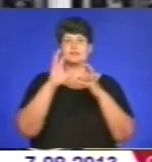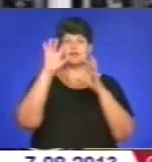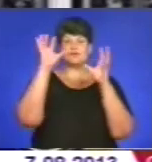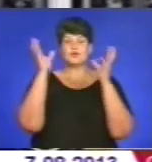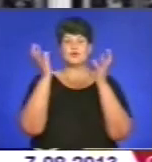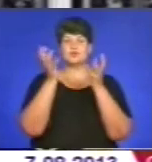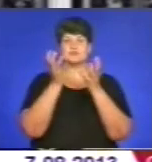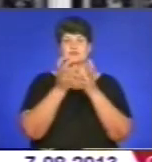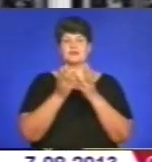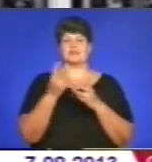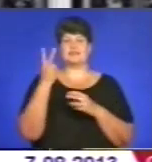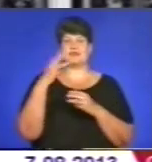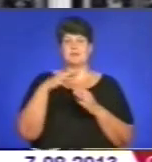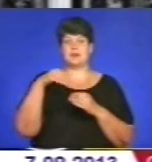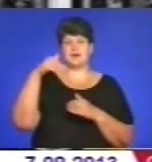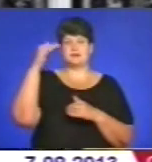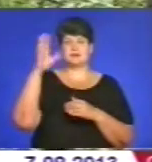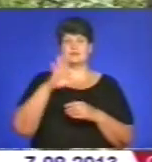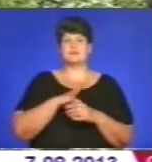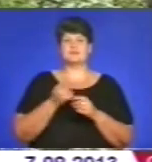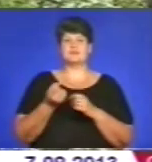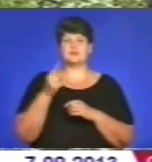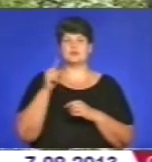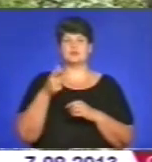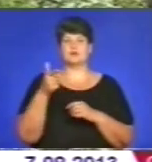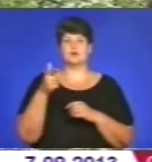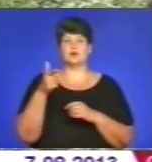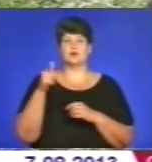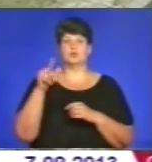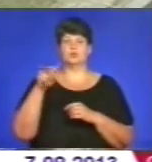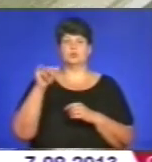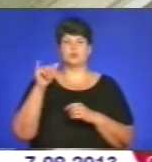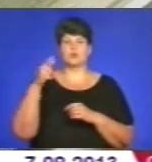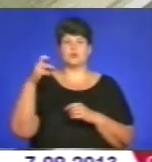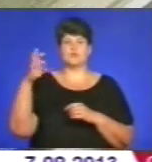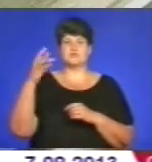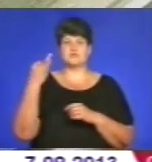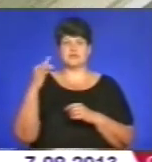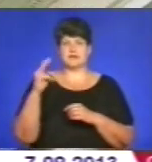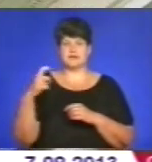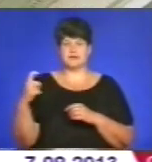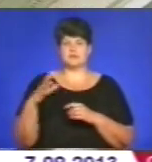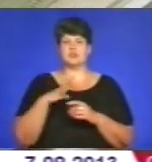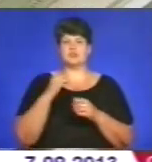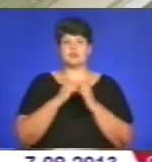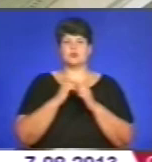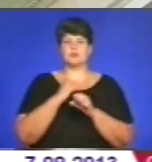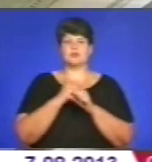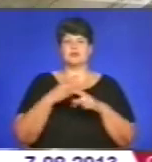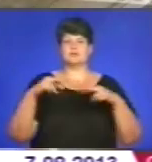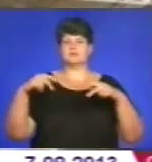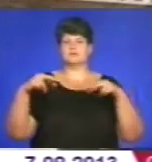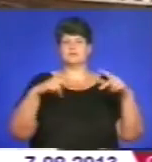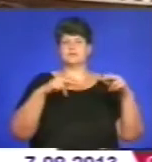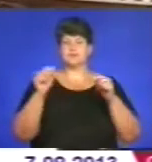канделябри за вишки 2 метри з'явилися тут вже за графіх Голуховських. Вони часто влаштовували тут бали. По алеї, яка